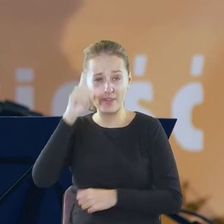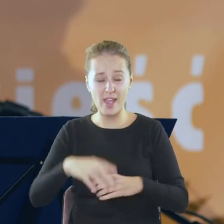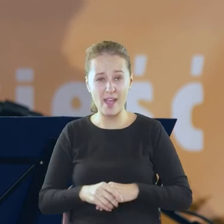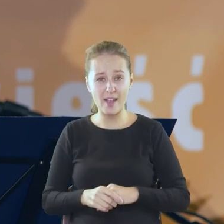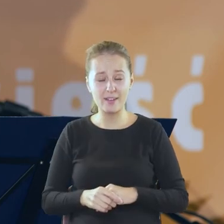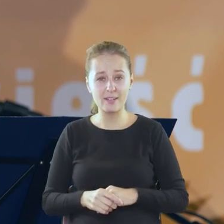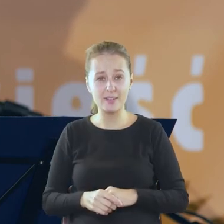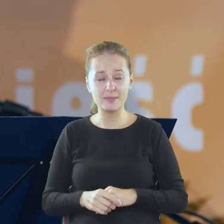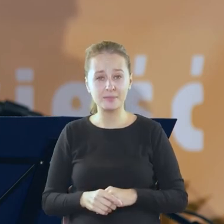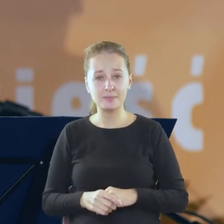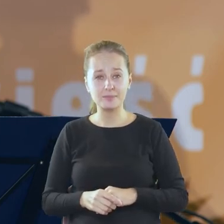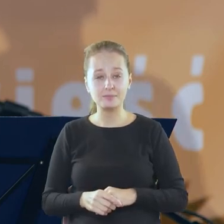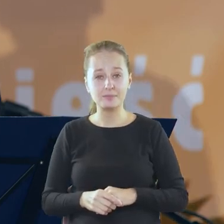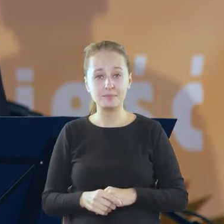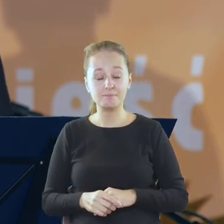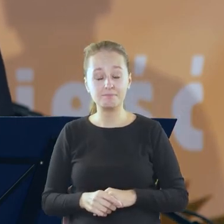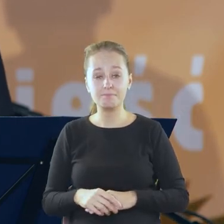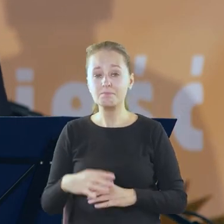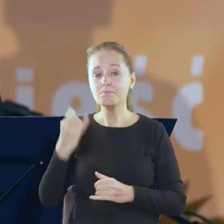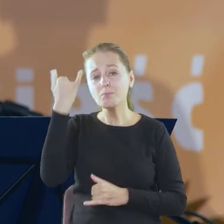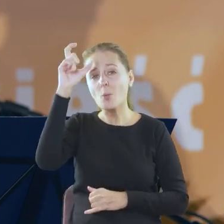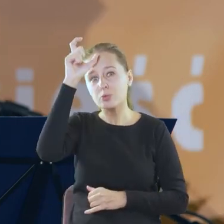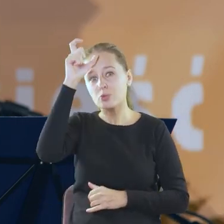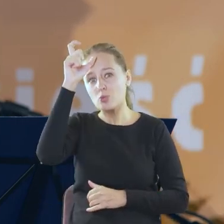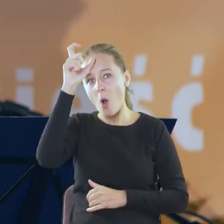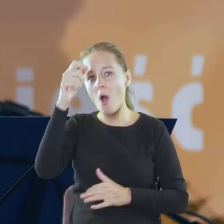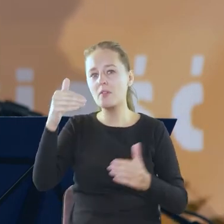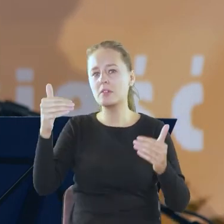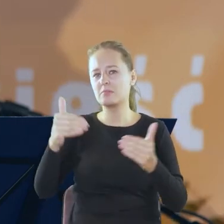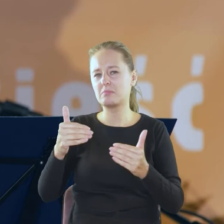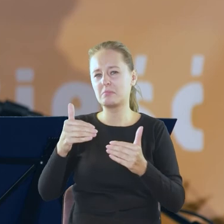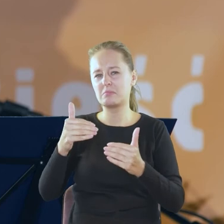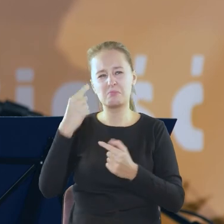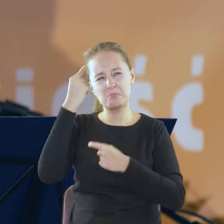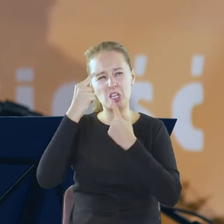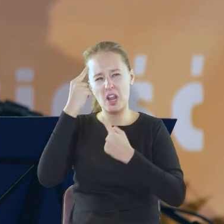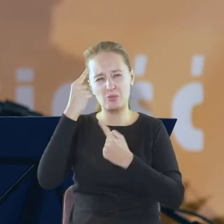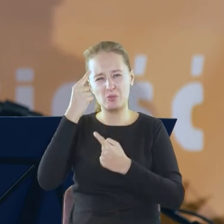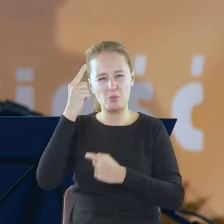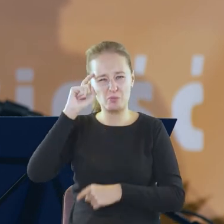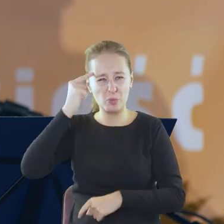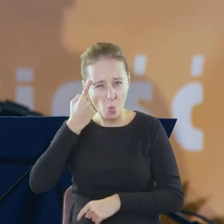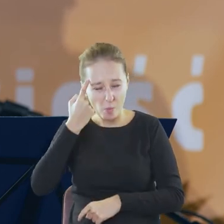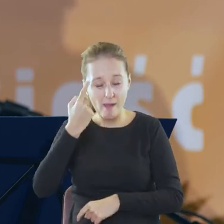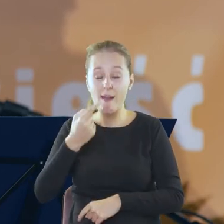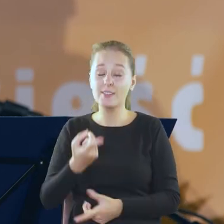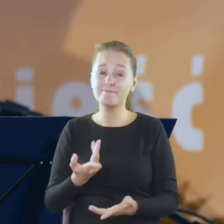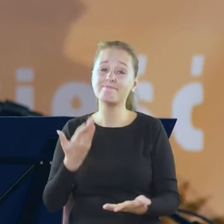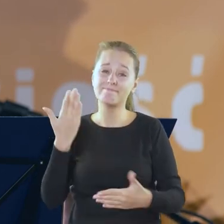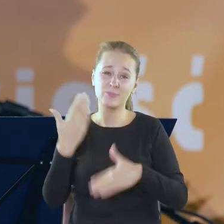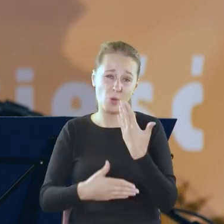uczuciowe pobudki miałby to za niemądrą egzaltację i tak się skończyło